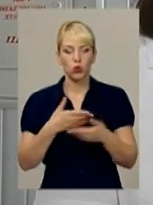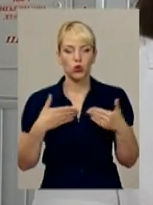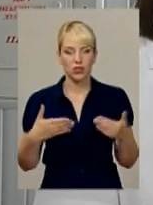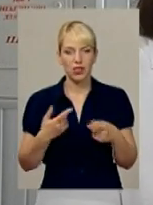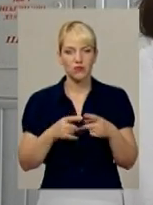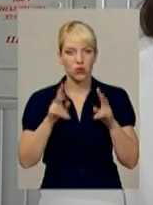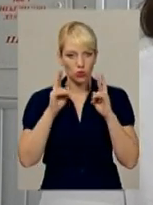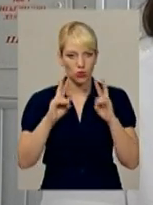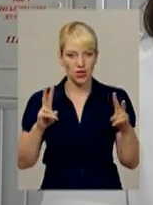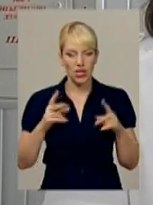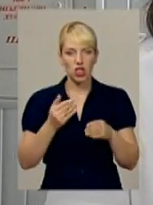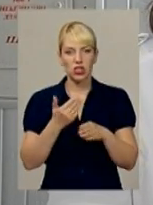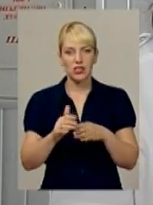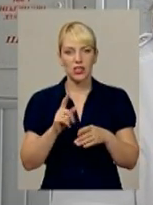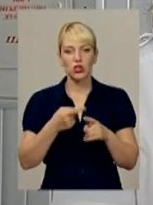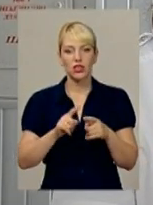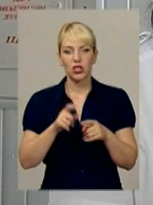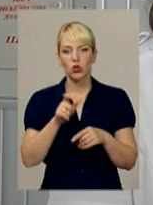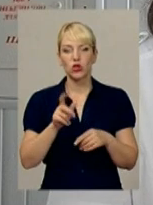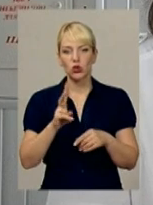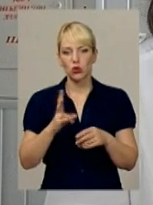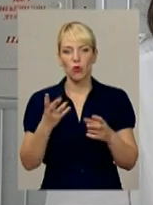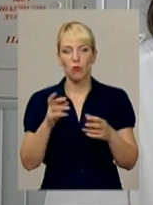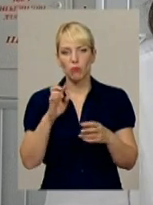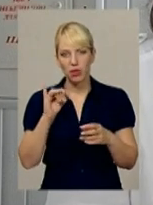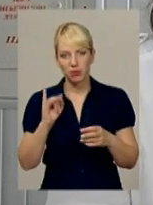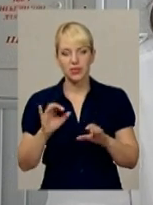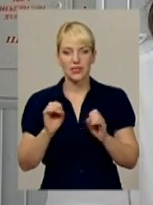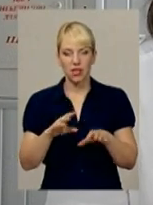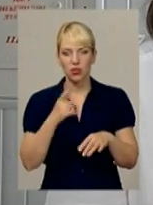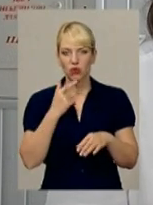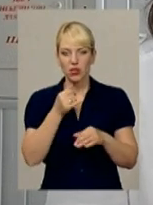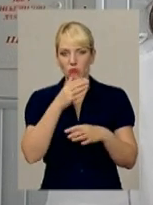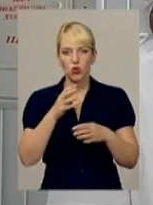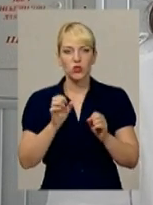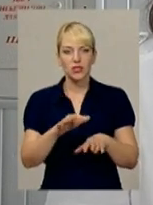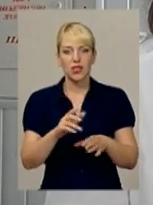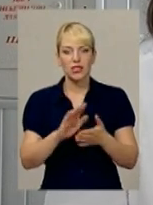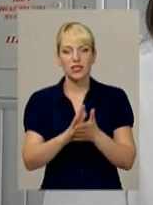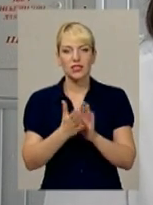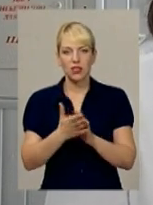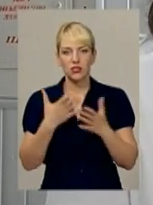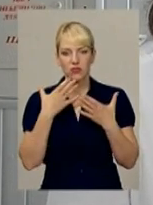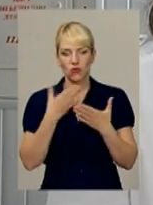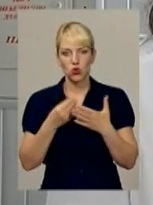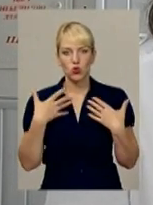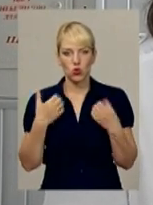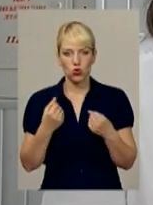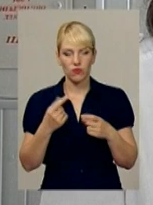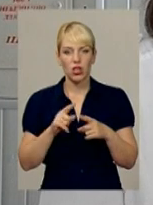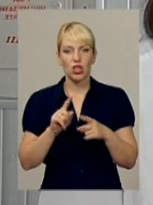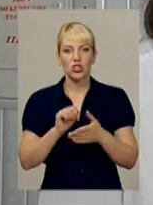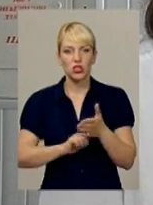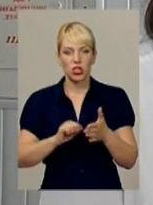потенційних донорів, які могли б здати кров, вони не можуть здати через стан свого здоров'я, через перенесення в минулому